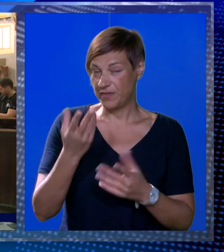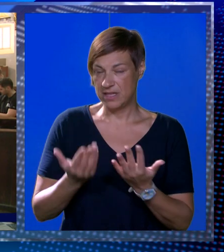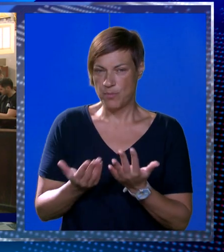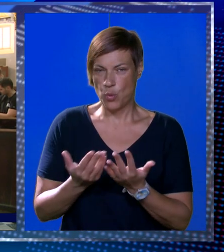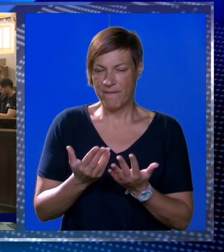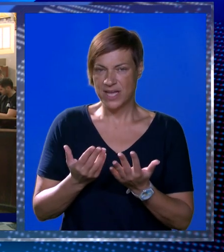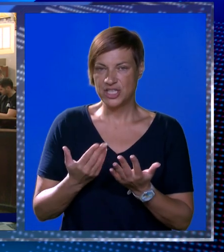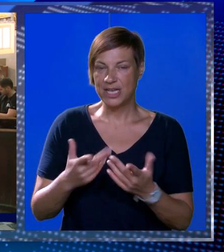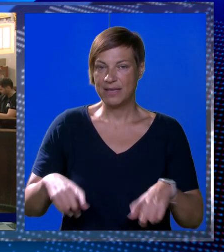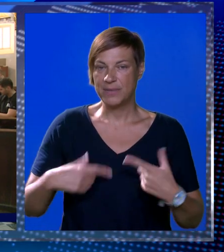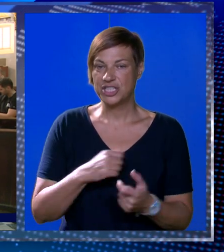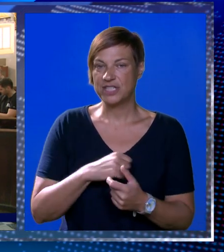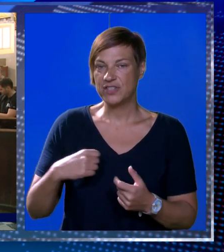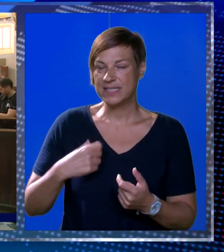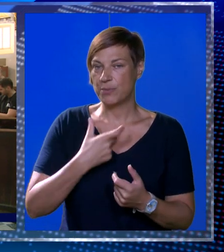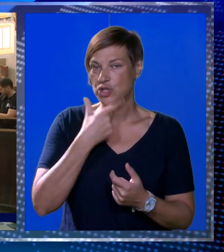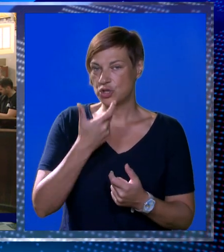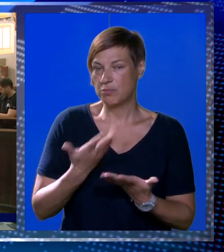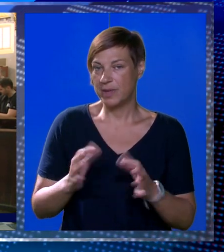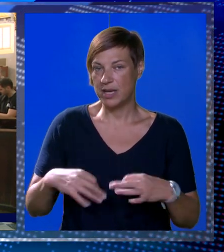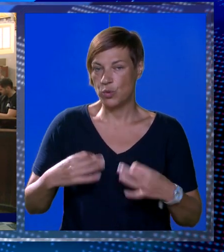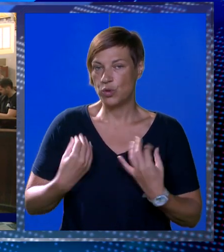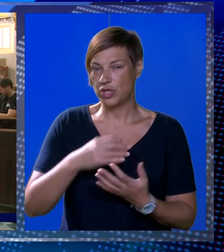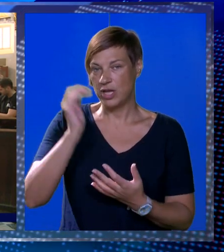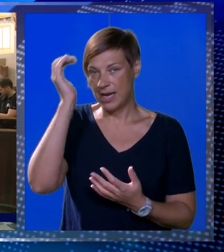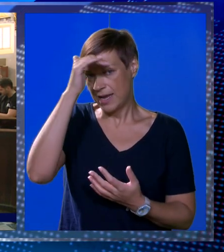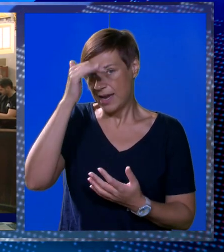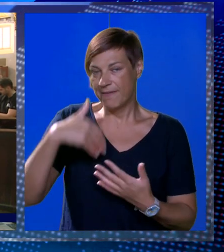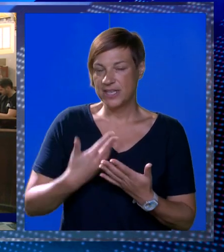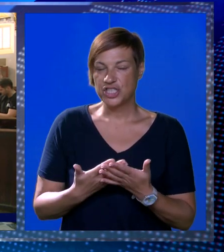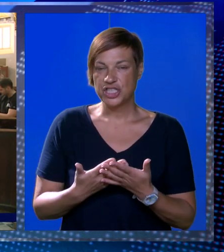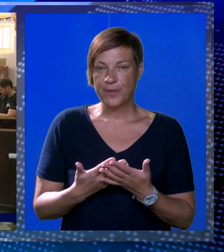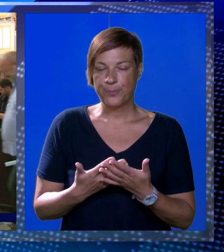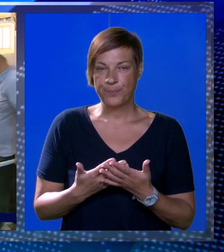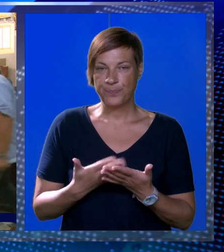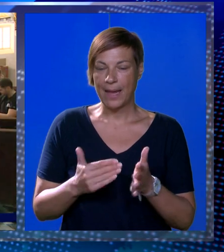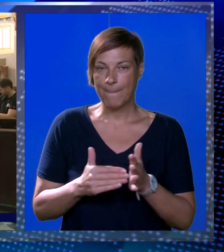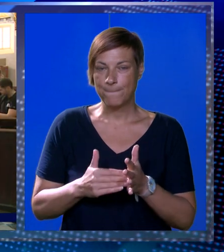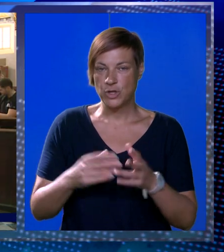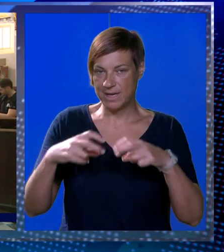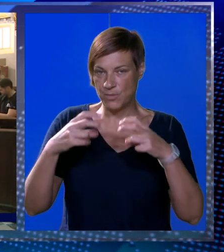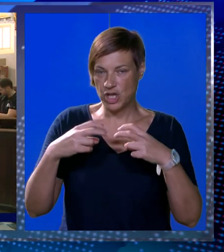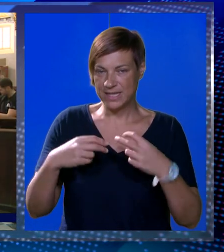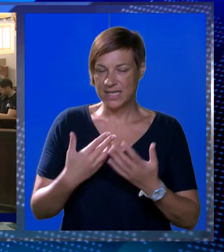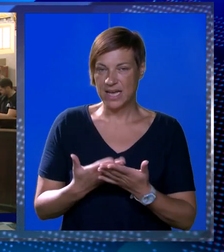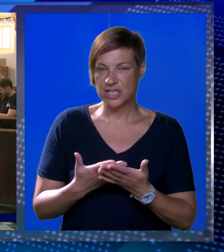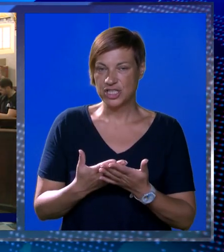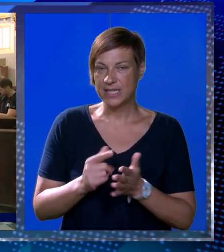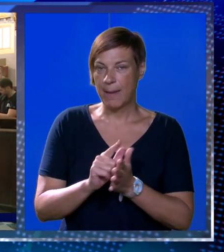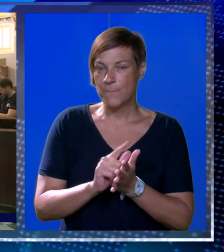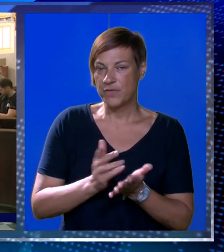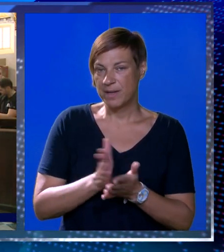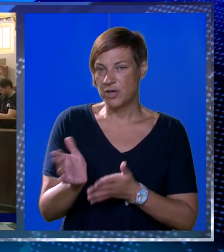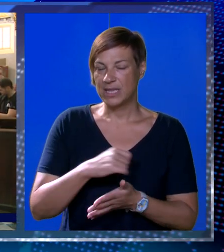u Evanđeljima živio samoću s Bogom bilo ujutro rano ili na večekasno ili u noću znači potrebno je tražiti i